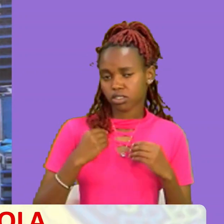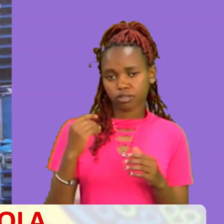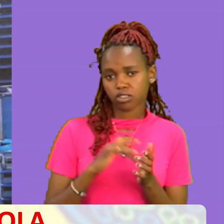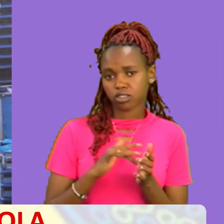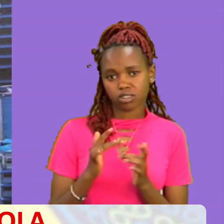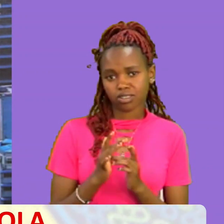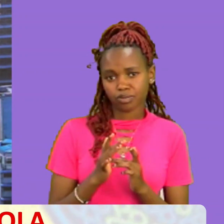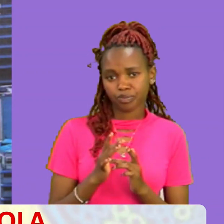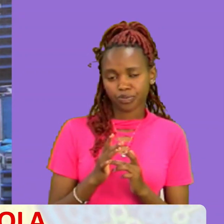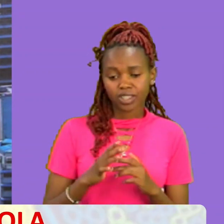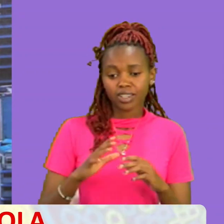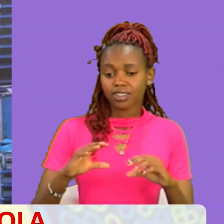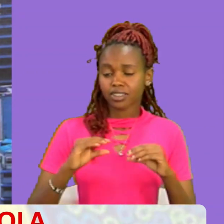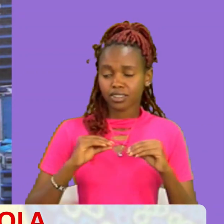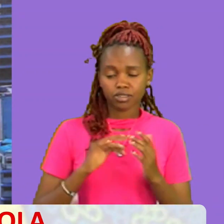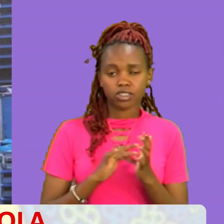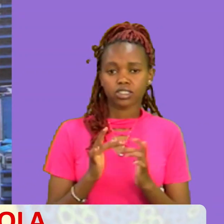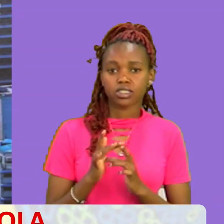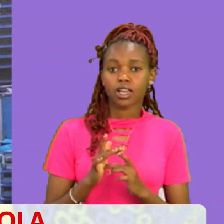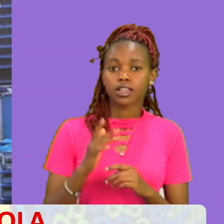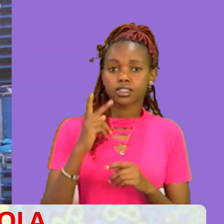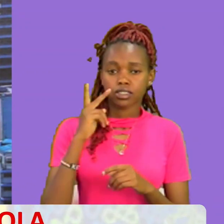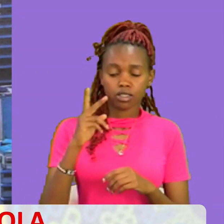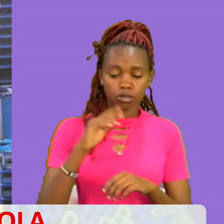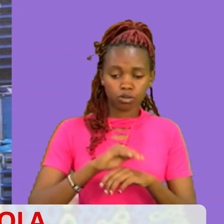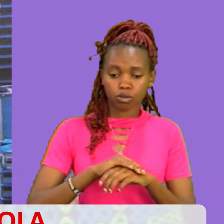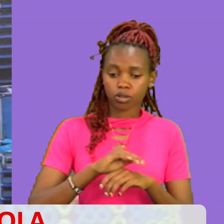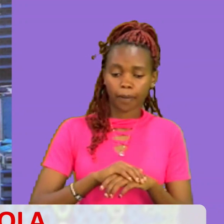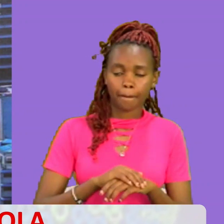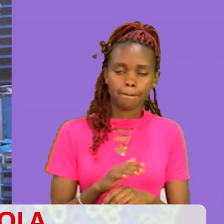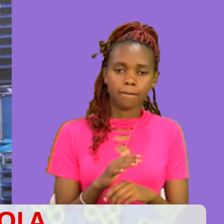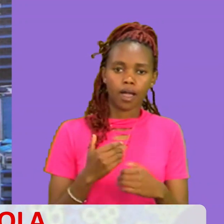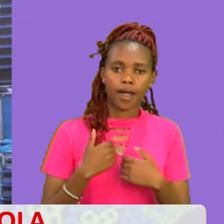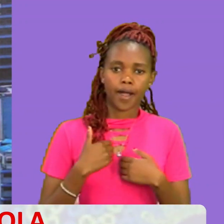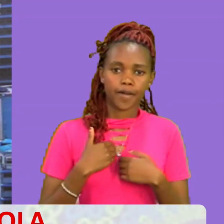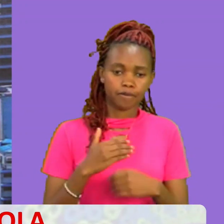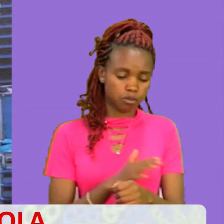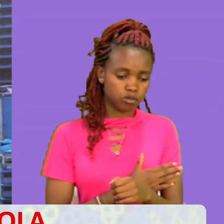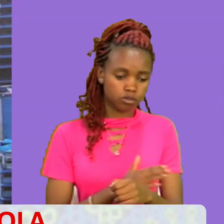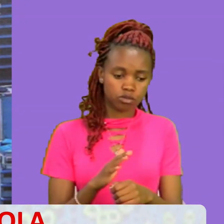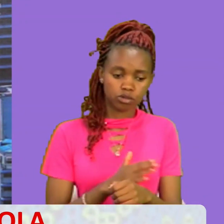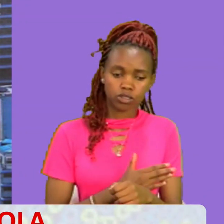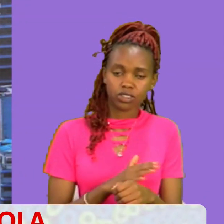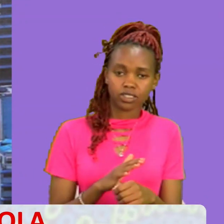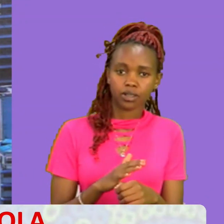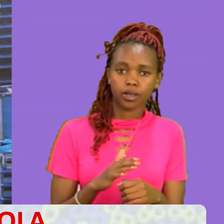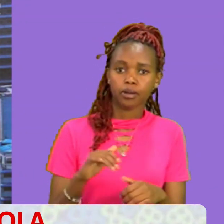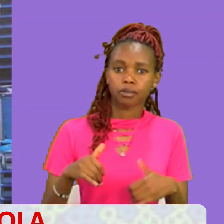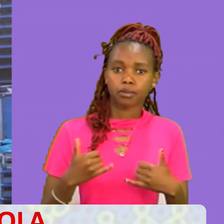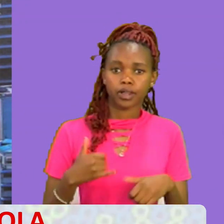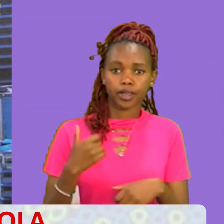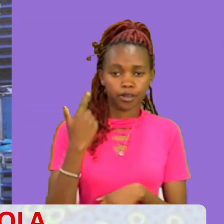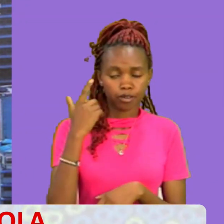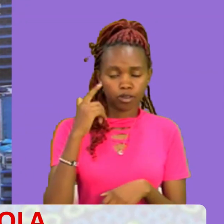Kuna wimbo Nita kuchezea Unaitua Niko Sawa Ukosawa Mungu Wangu Mchana Usiku Wewe Ukosawa Wimbo Wake